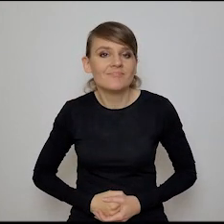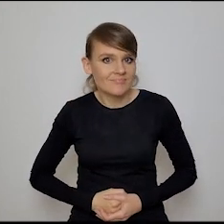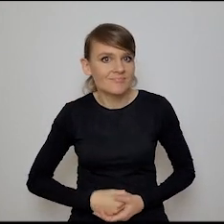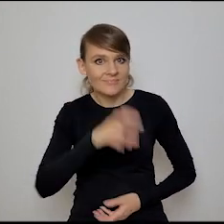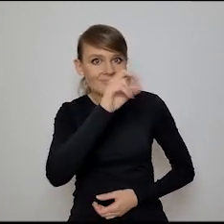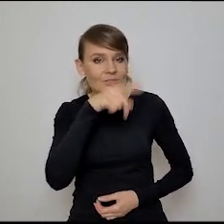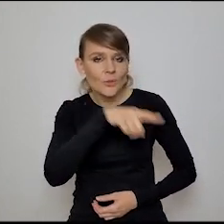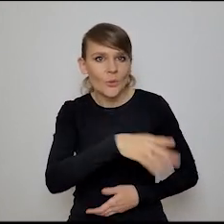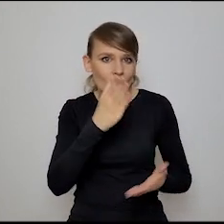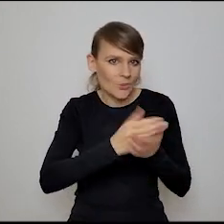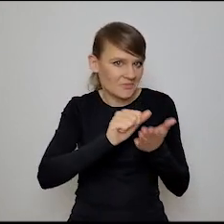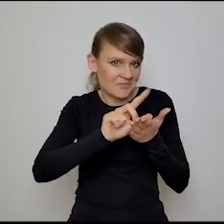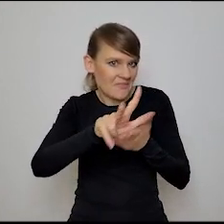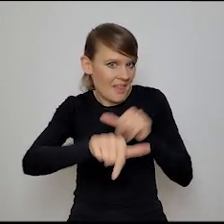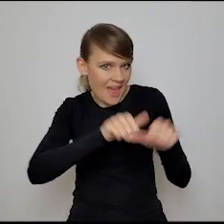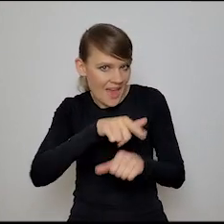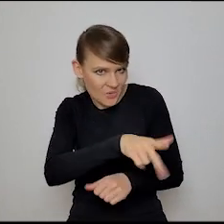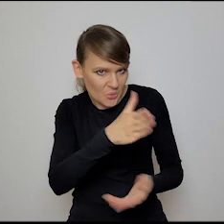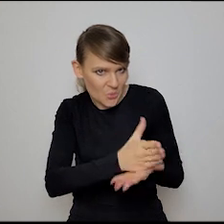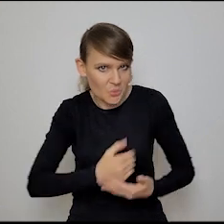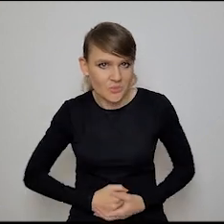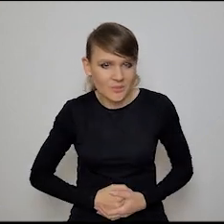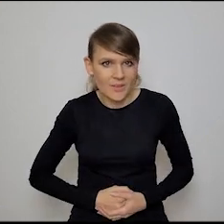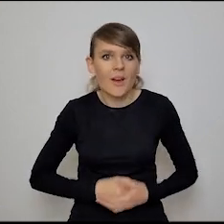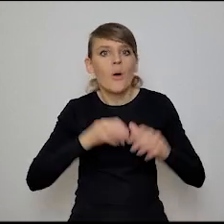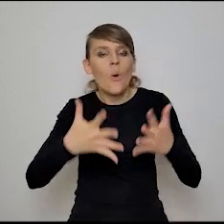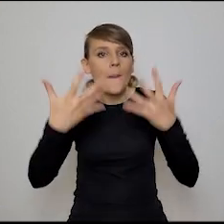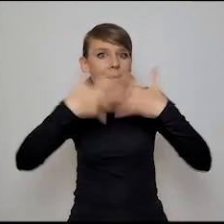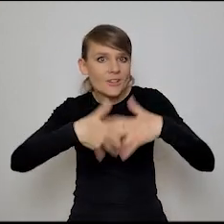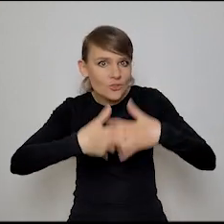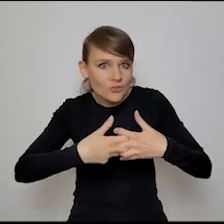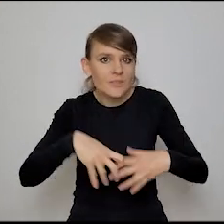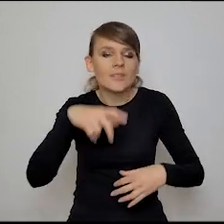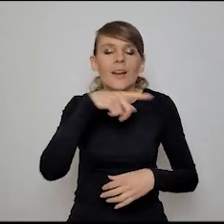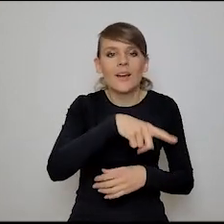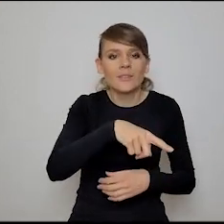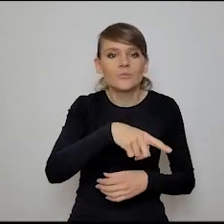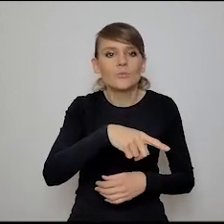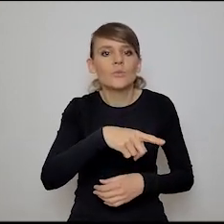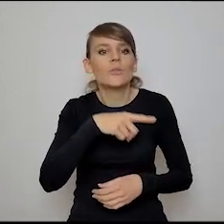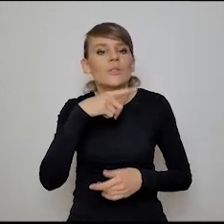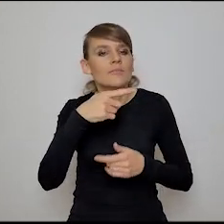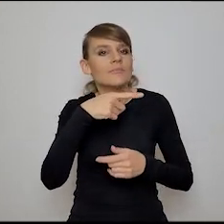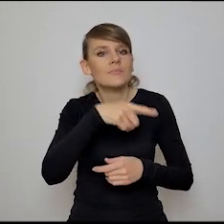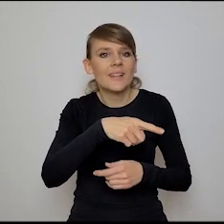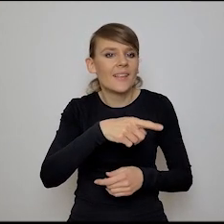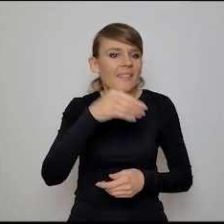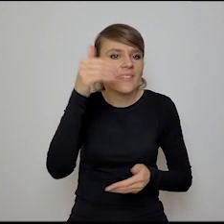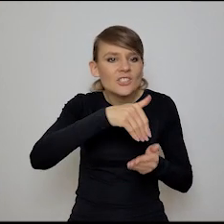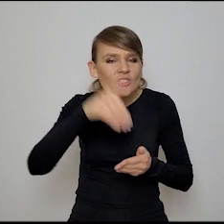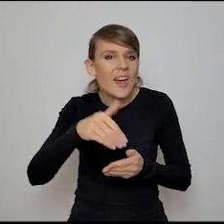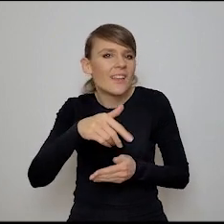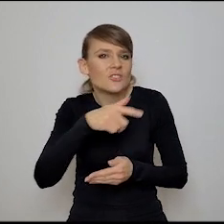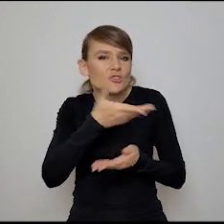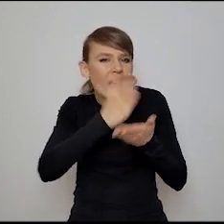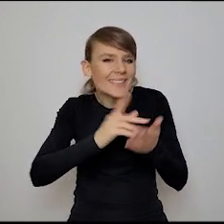jest, i to jest w ogóle od kilkunastu lat to się dzieje. W sensie, że maszyny, które dokonują transakcji na przestrzeni tysięcznych części